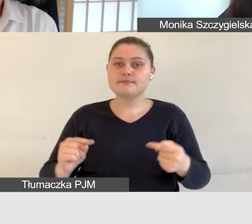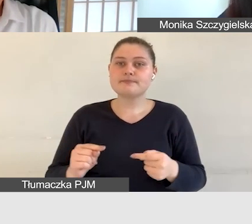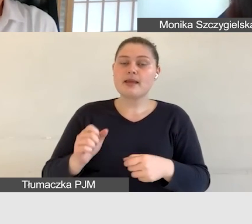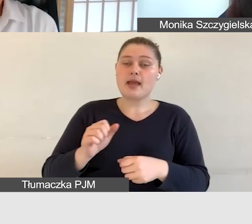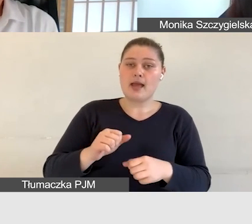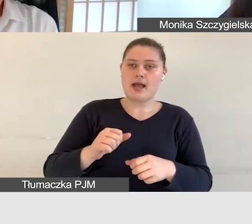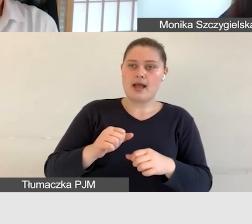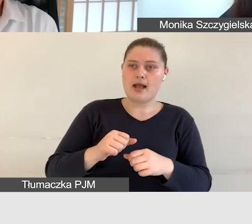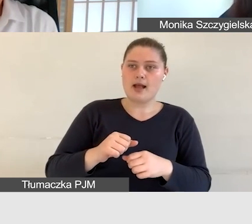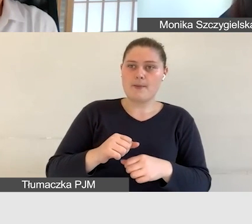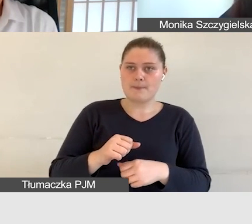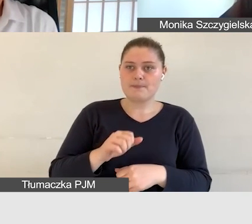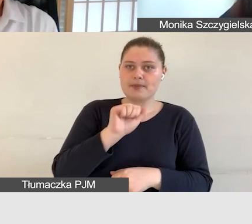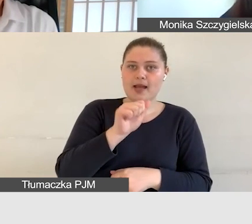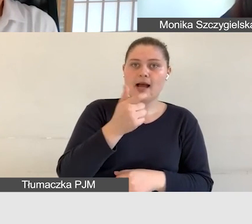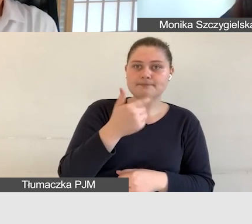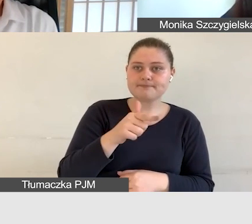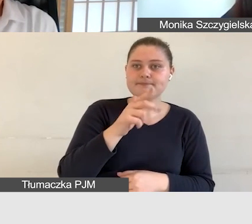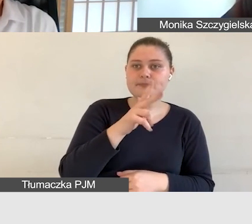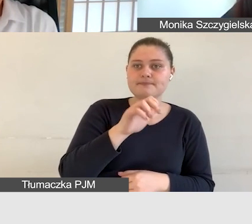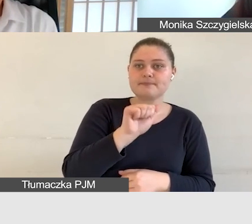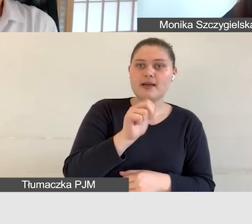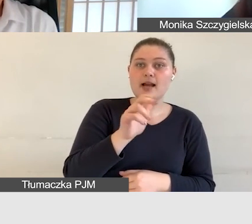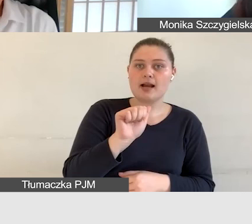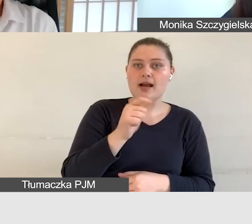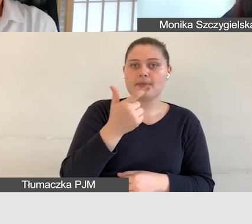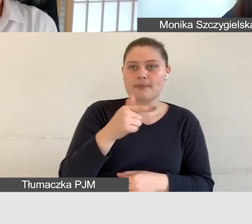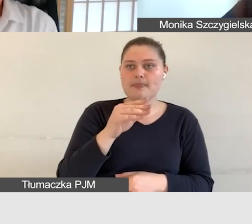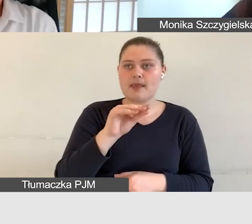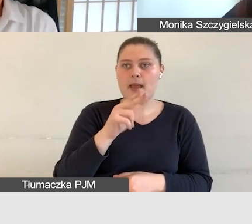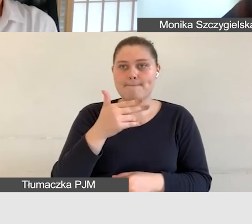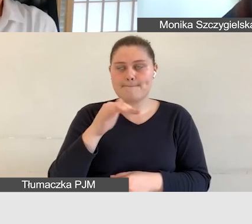koleżanka z fundacji checklistę Państwu prześlę